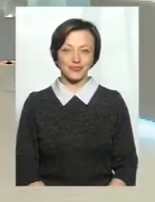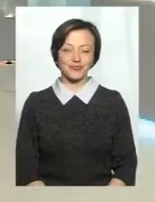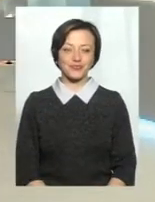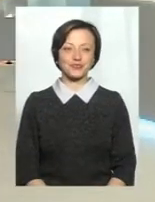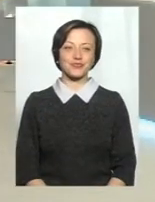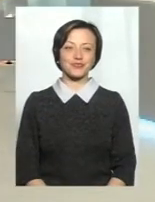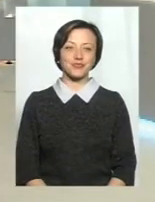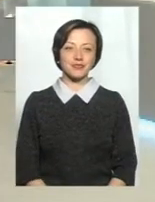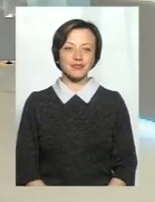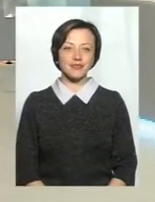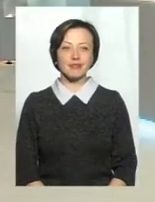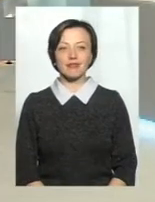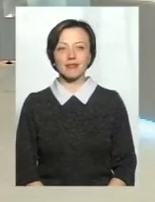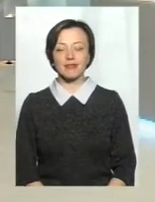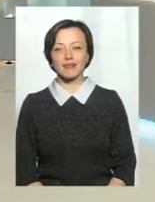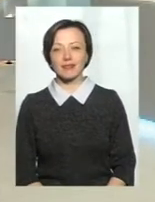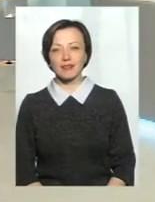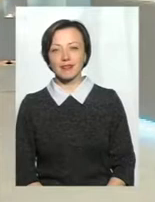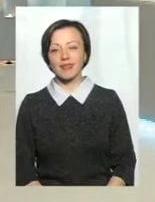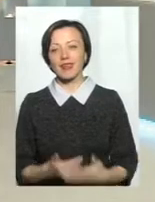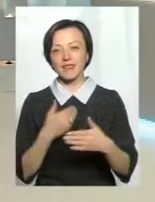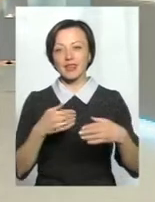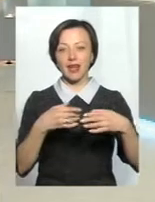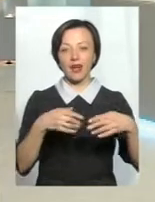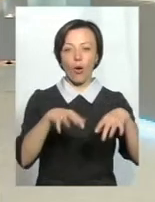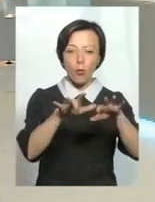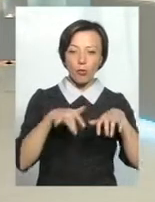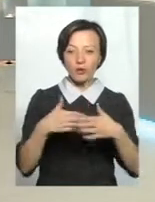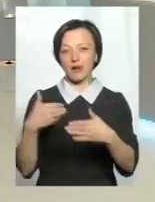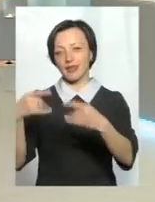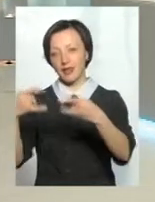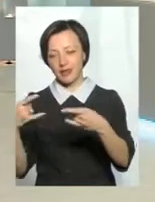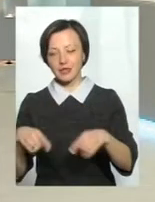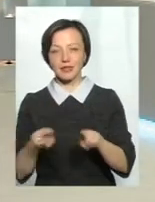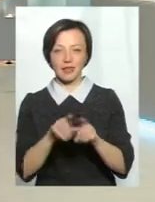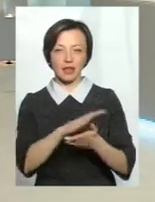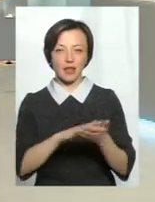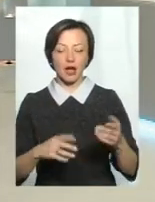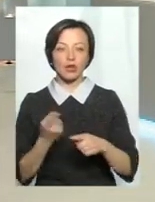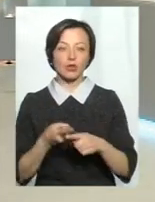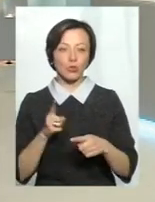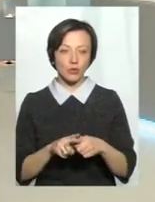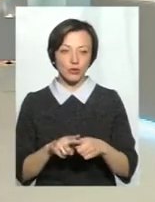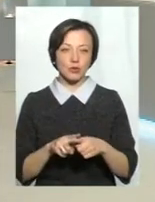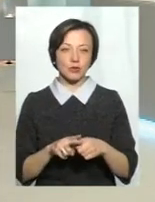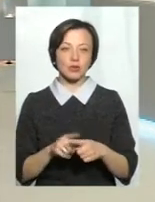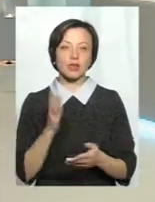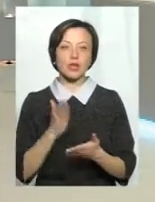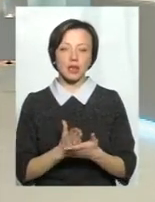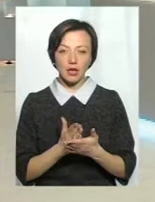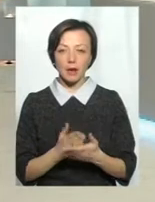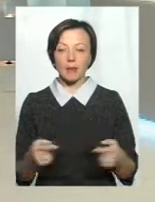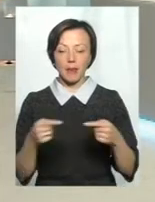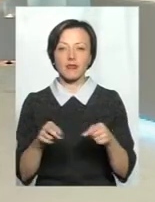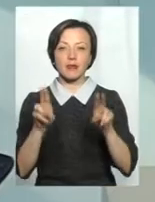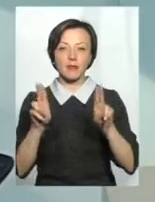телевізора, від комп'ютера і так далі. І тому є, навірно, певні